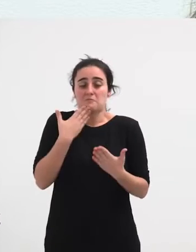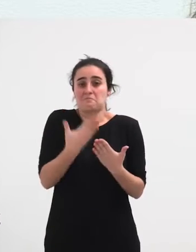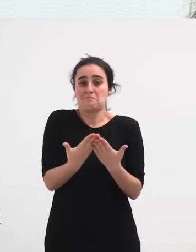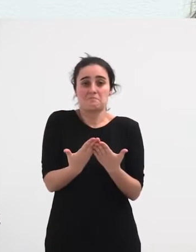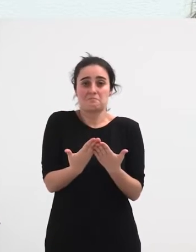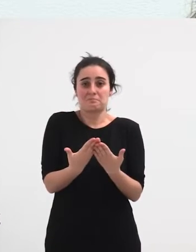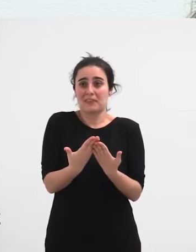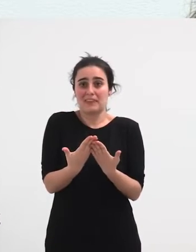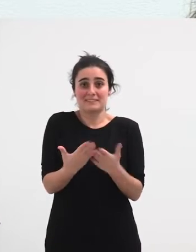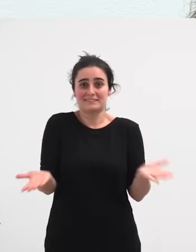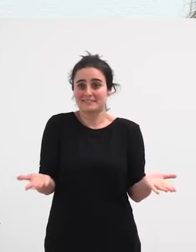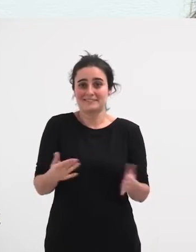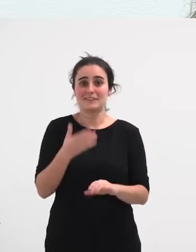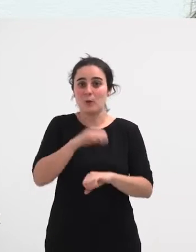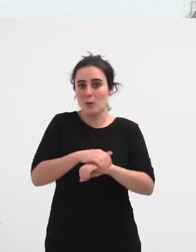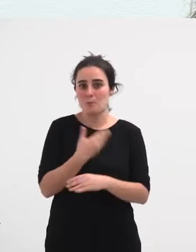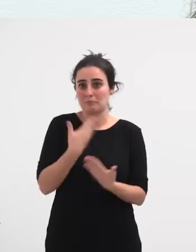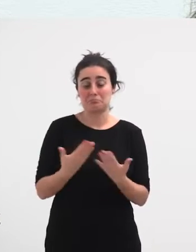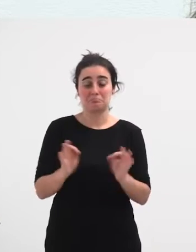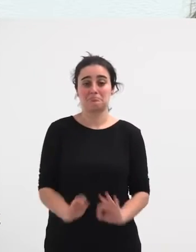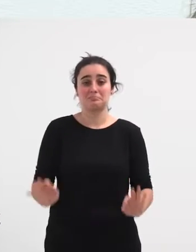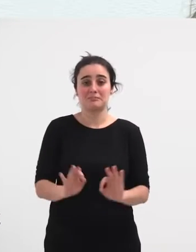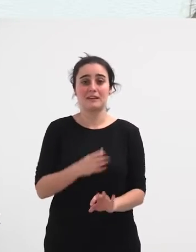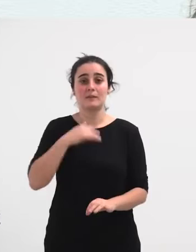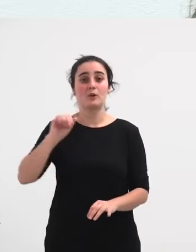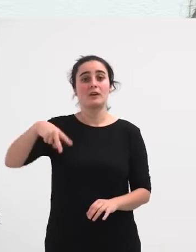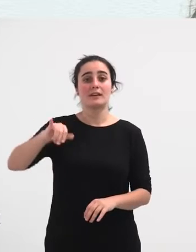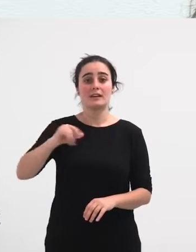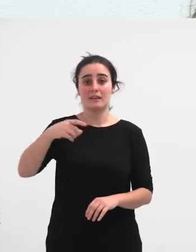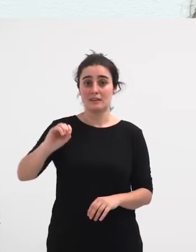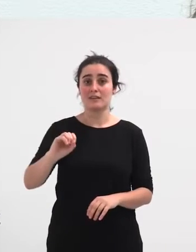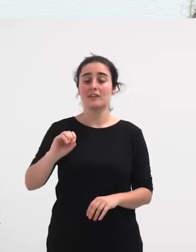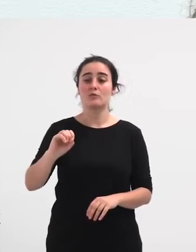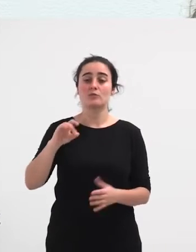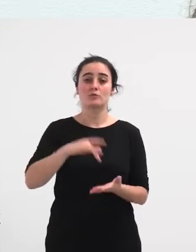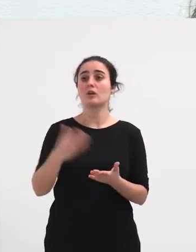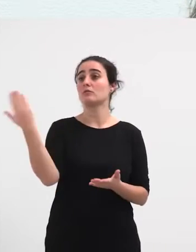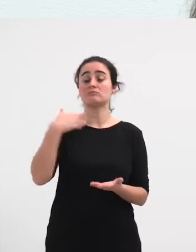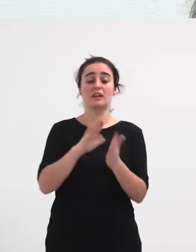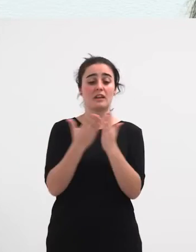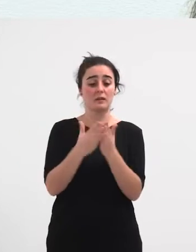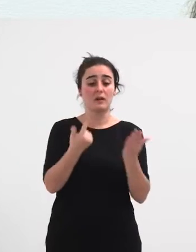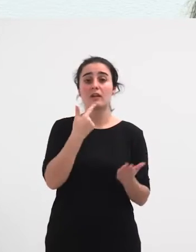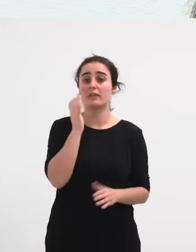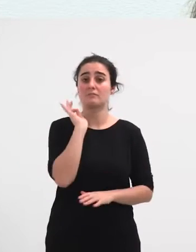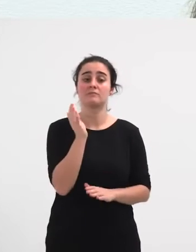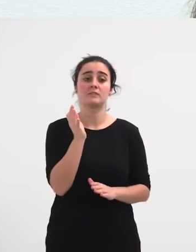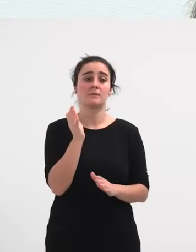Horre, inigo lamarka ararteko izandakoak, onartu zigun liburua, legea